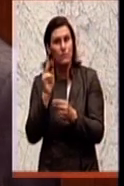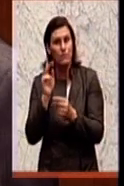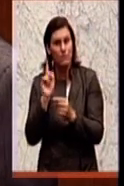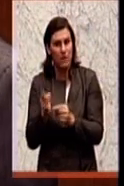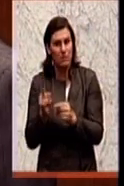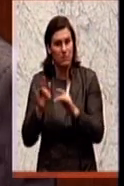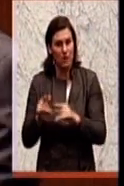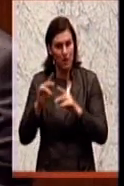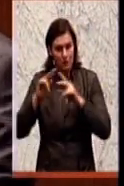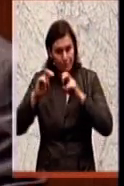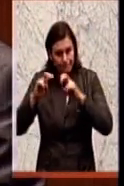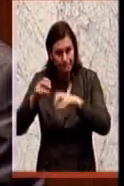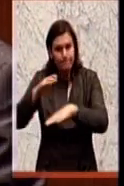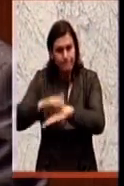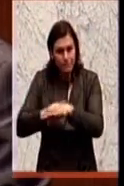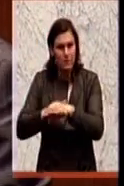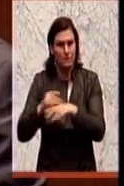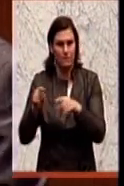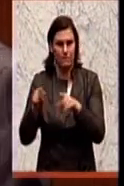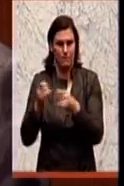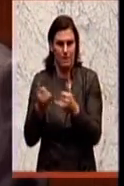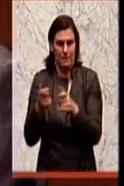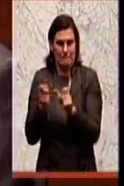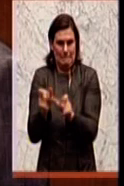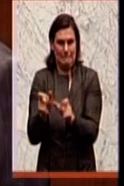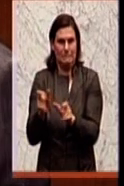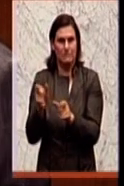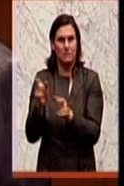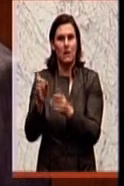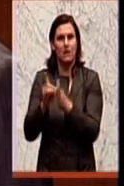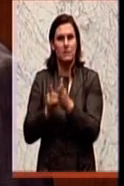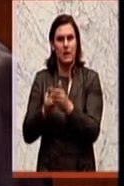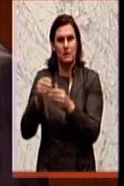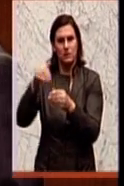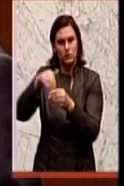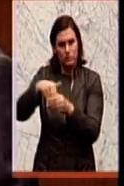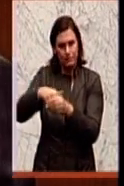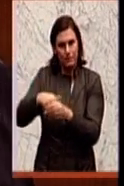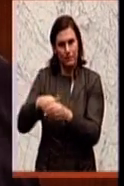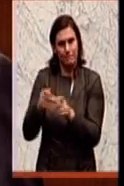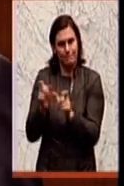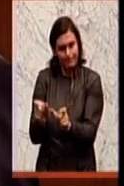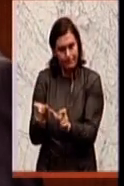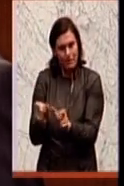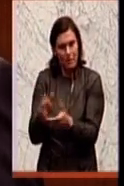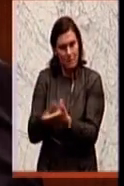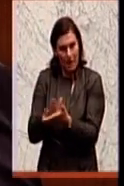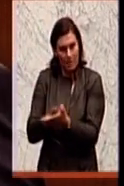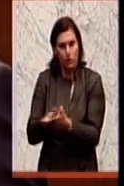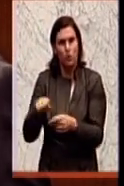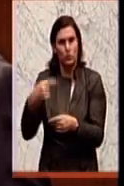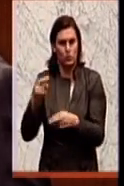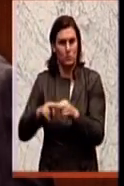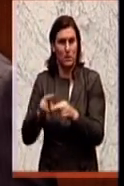recherchiert, wird das eingefroren der Datenbestand und dann evaluiert. Das heißt, es gibt also jetzt auch beim EuGH ja ein